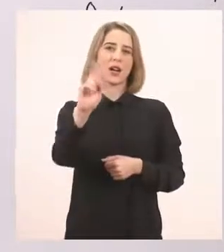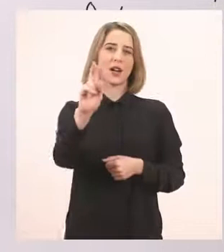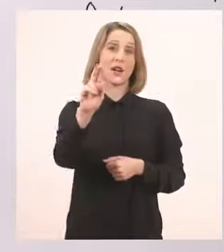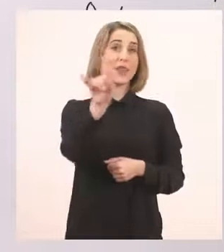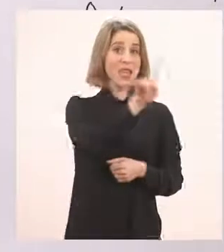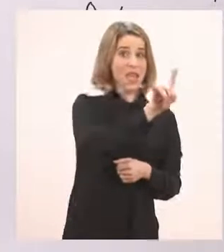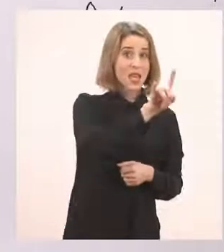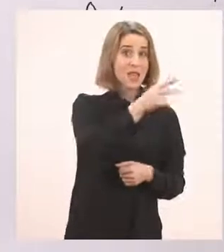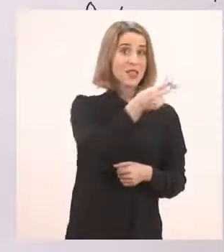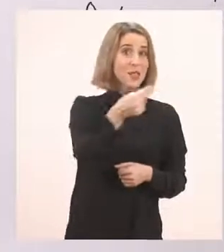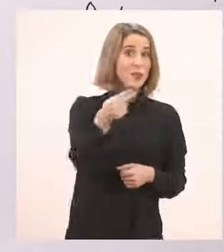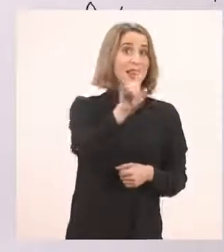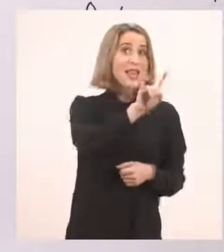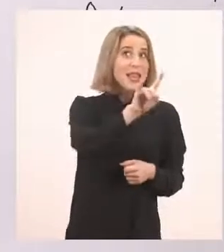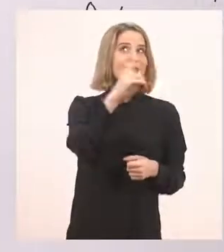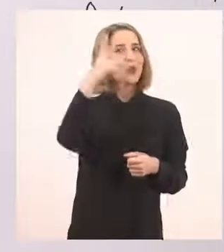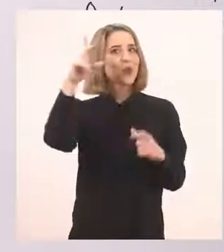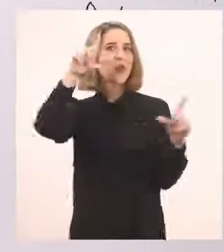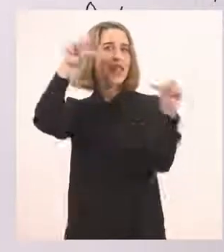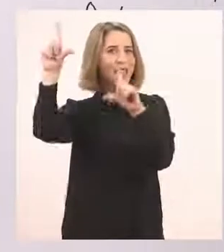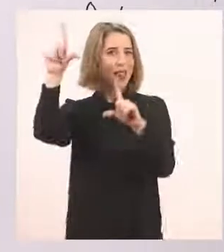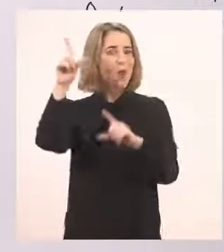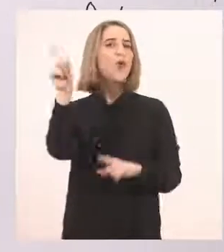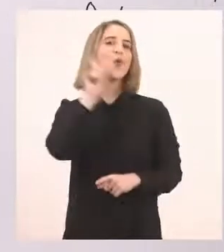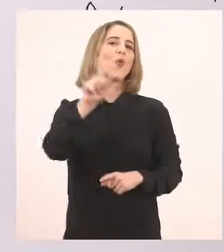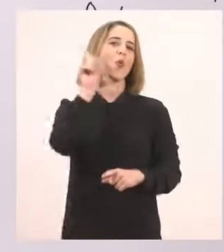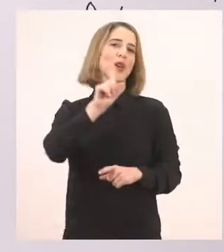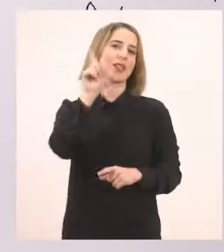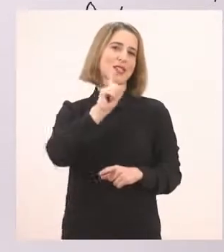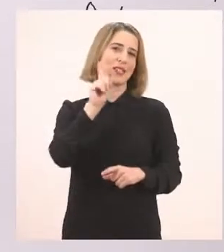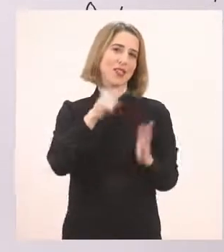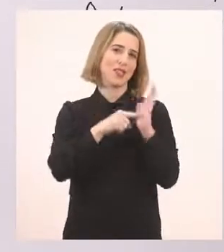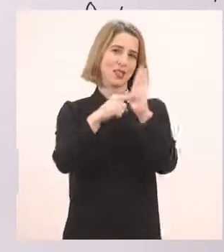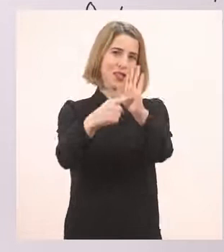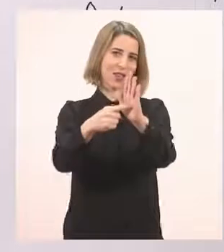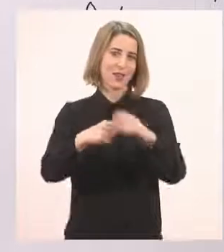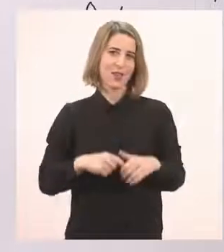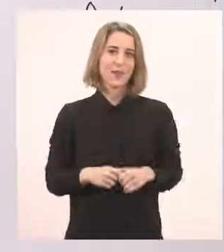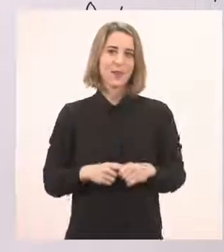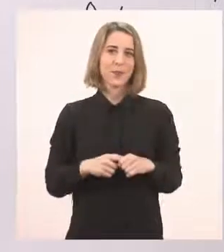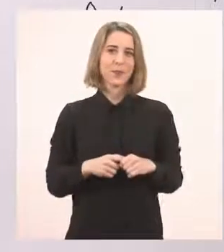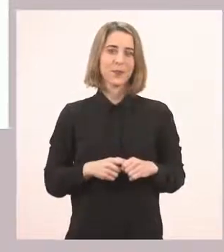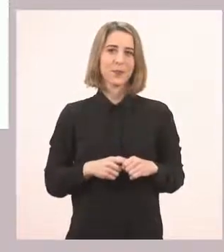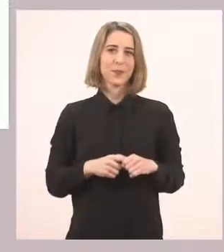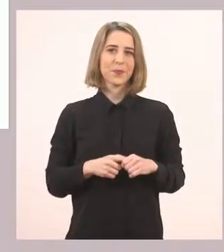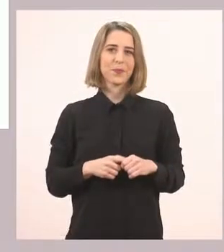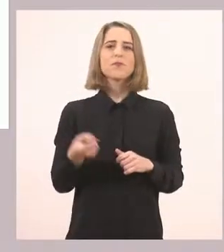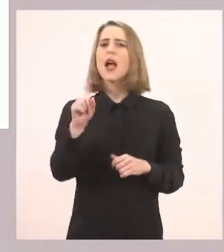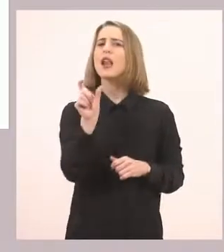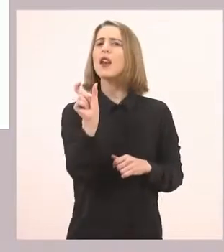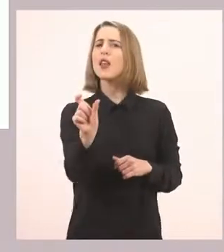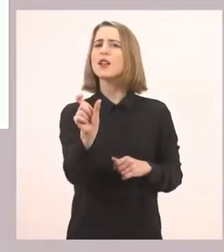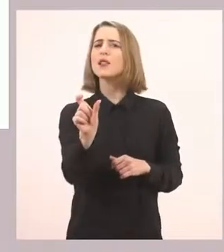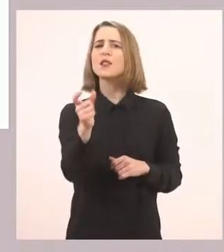Κοριτσάκι. Το ή των κοριτσκιών μπροστά ή του ήλιου όπως το λέμε. Λοιπόν, κυκλώνω και εδώ το ρ. Άλλη λεξούλα.